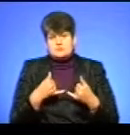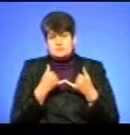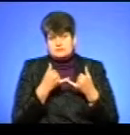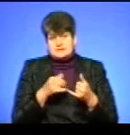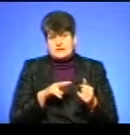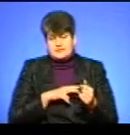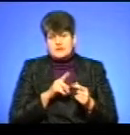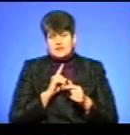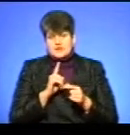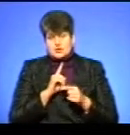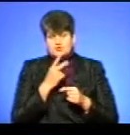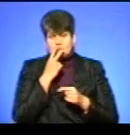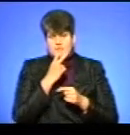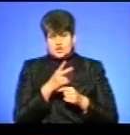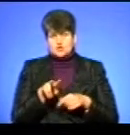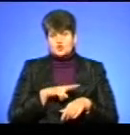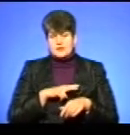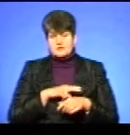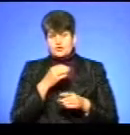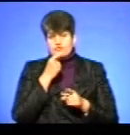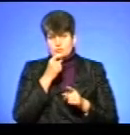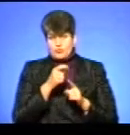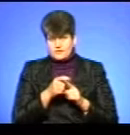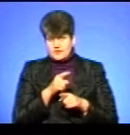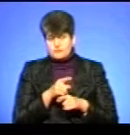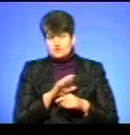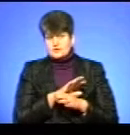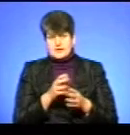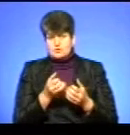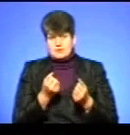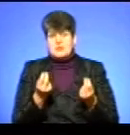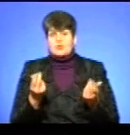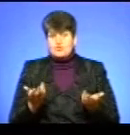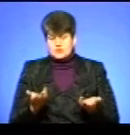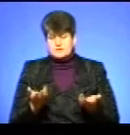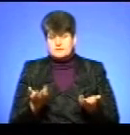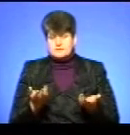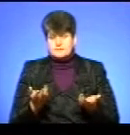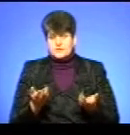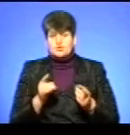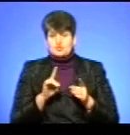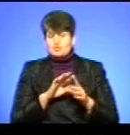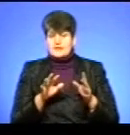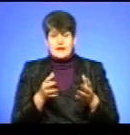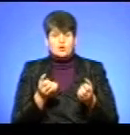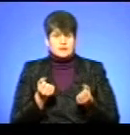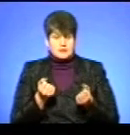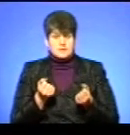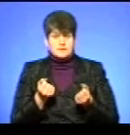ви побачили на ефірі, що директор відповідав, що ми отримали вони кошти. Тому, чому не отримав